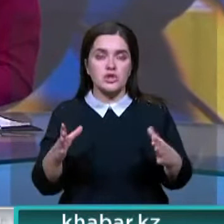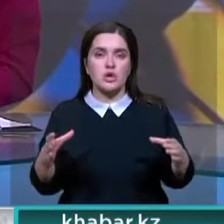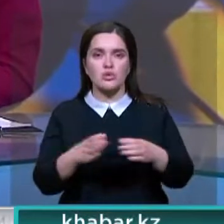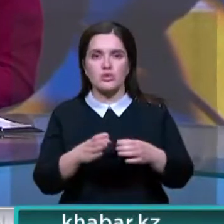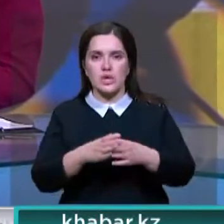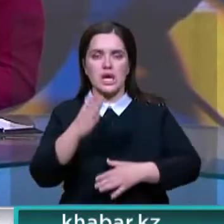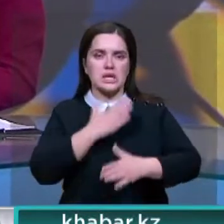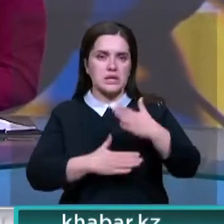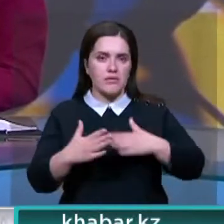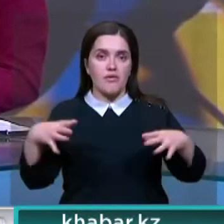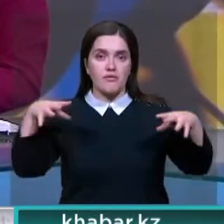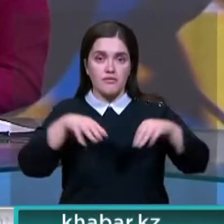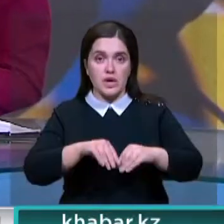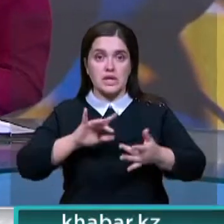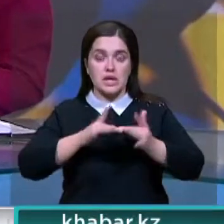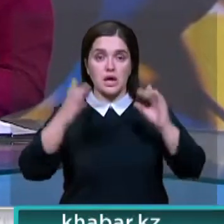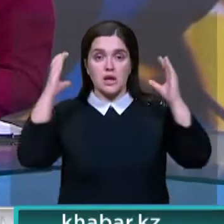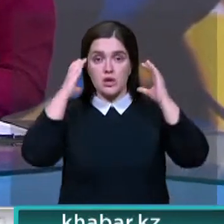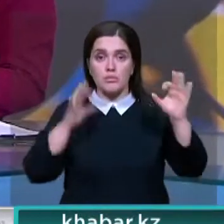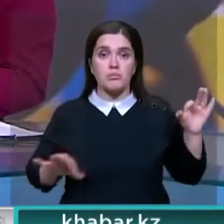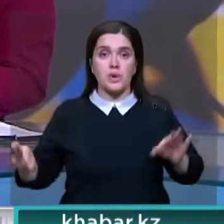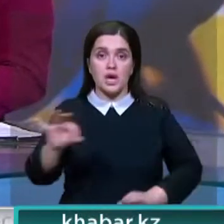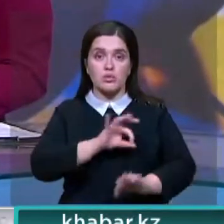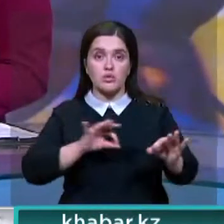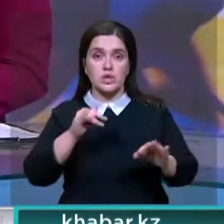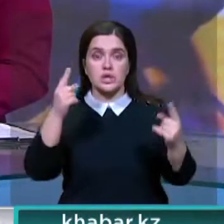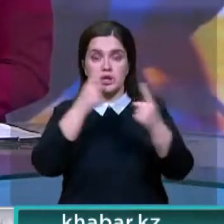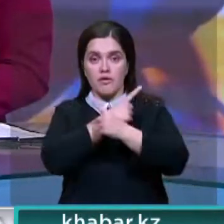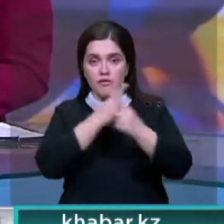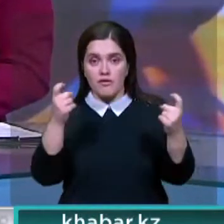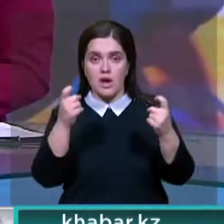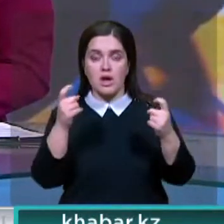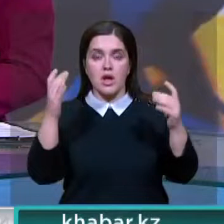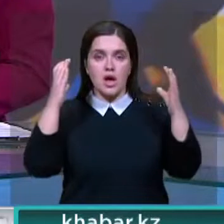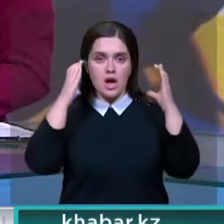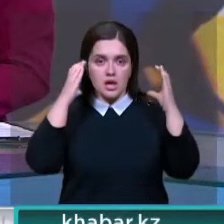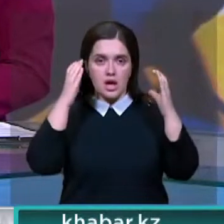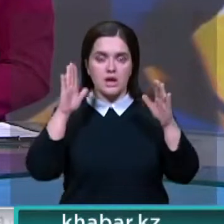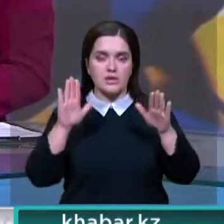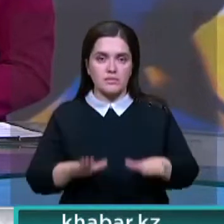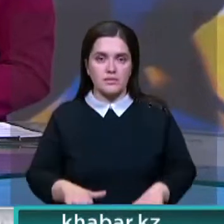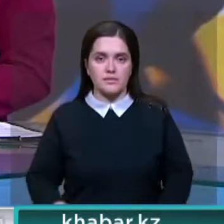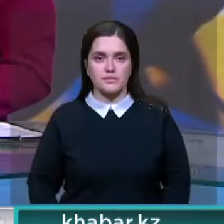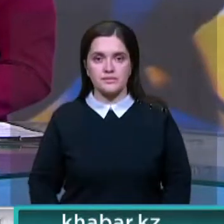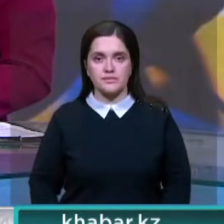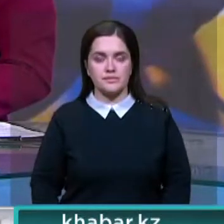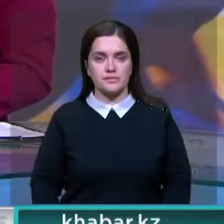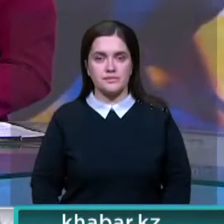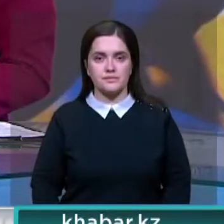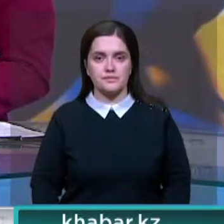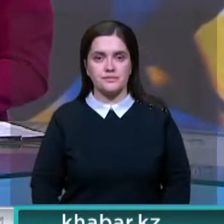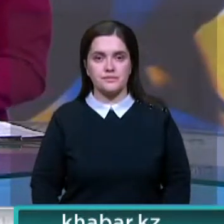небольшая студия инклюзивного интернет-радио. И проект уже уверенно заявил о себе на волнах радиовещания.